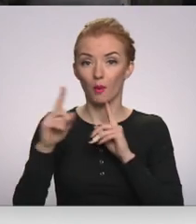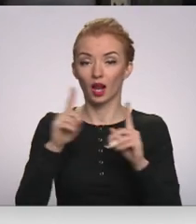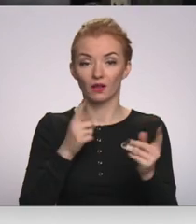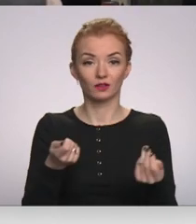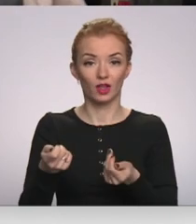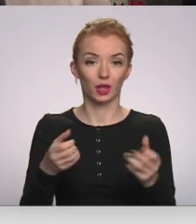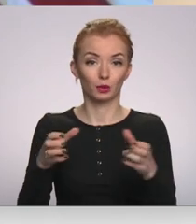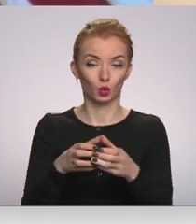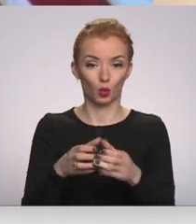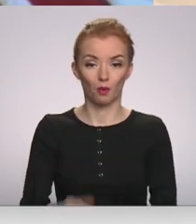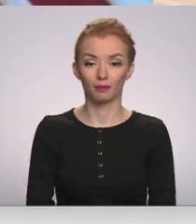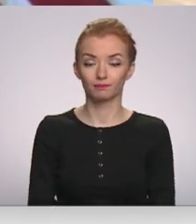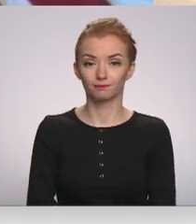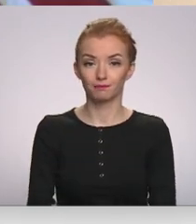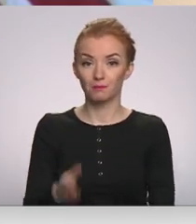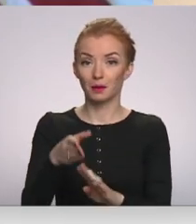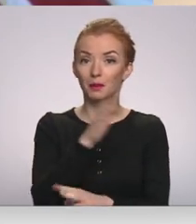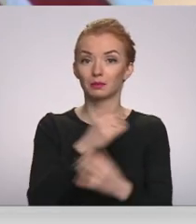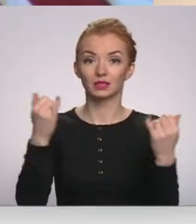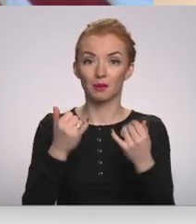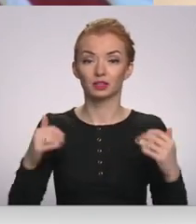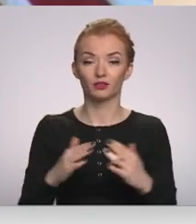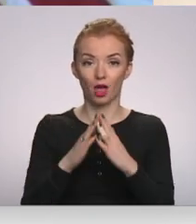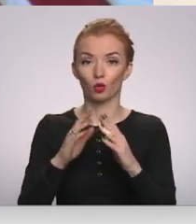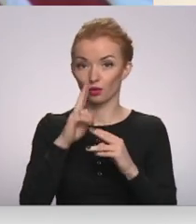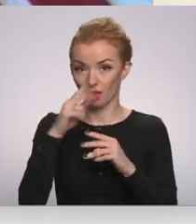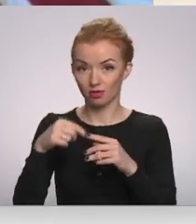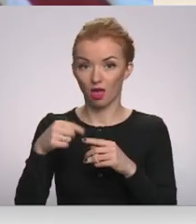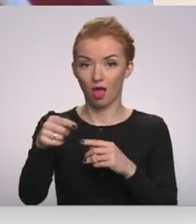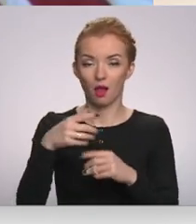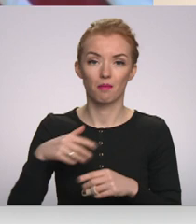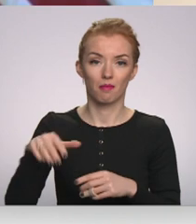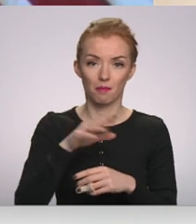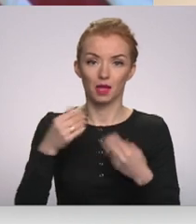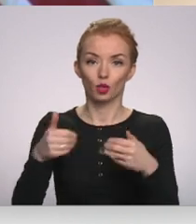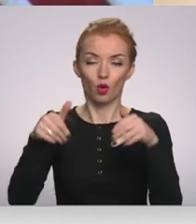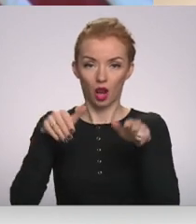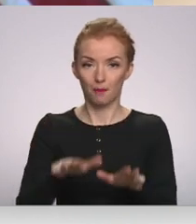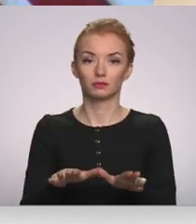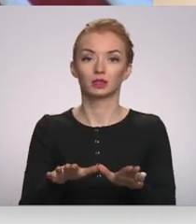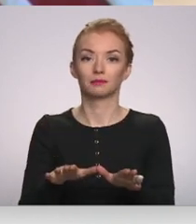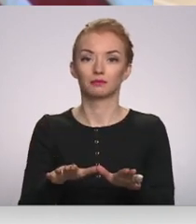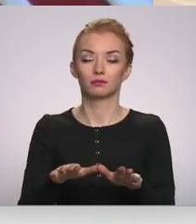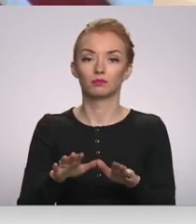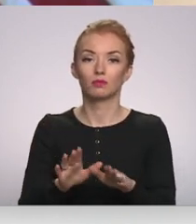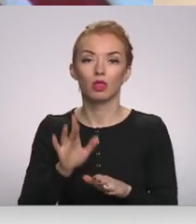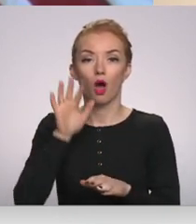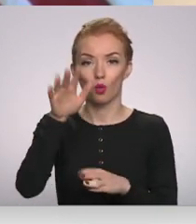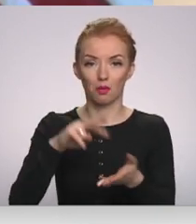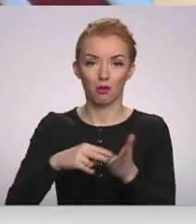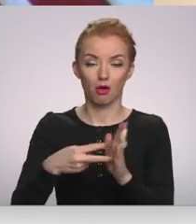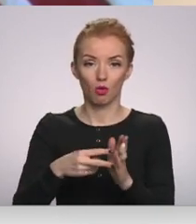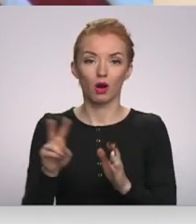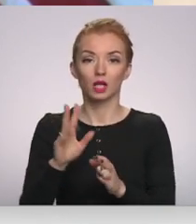vadības krušu. Pirms Ziemassētka nedēļā mēs varētu iespējams jau pieņemt virzienu uz to, kas